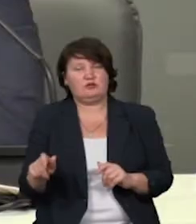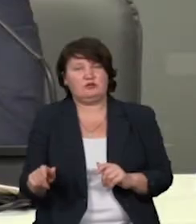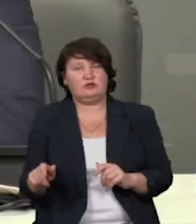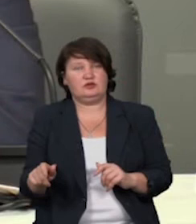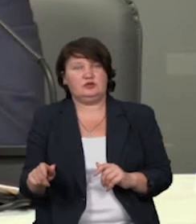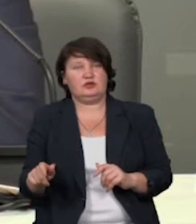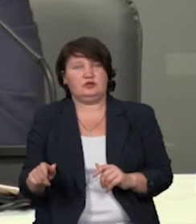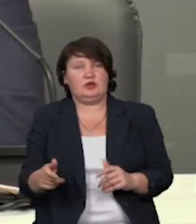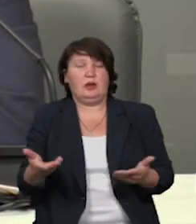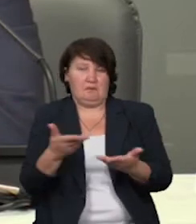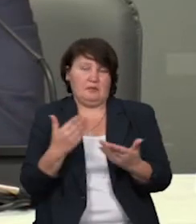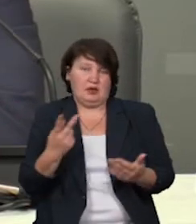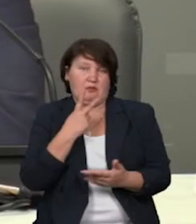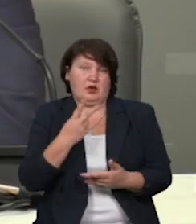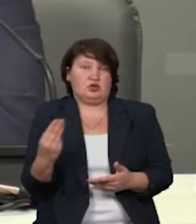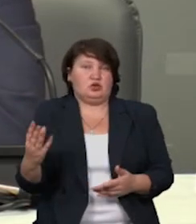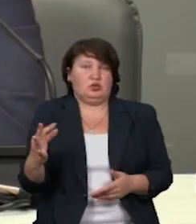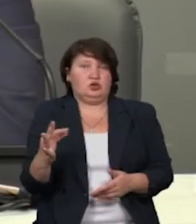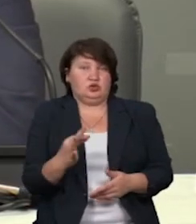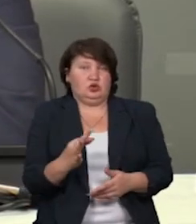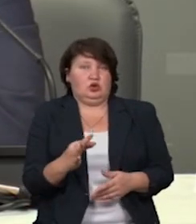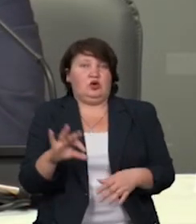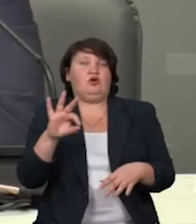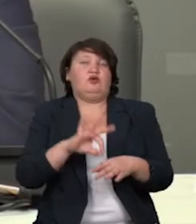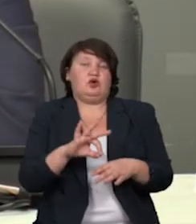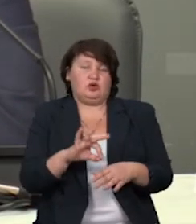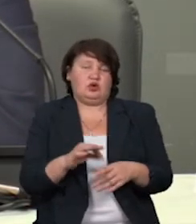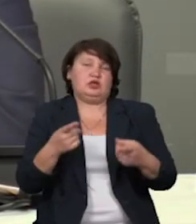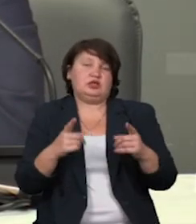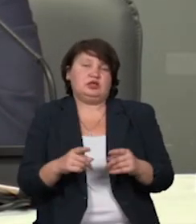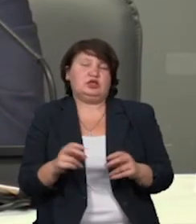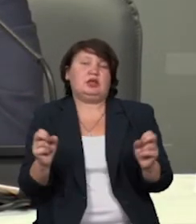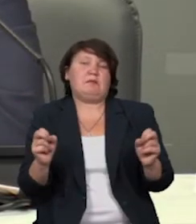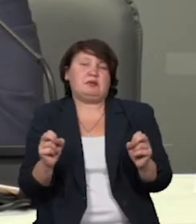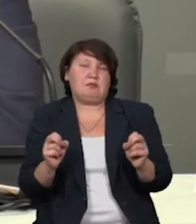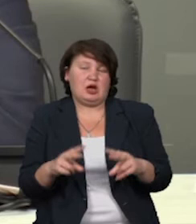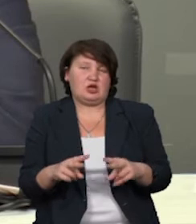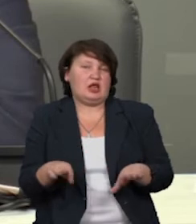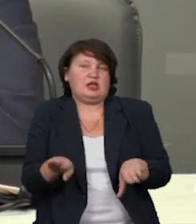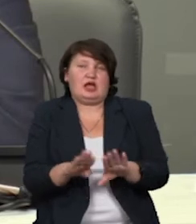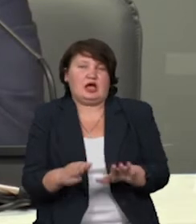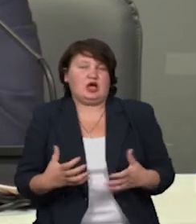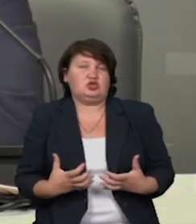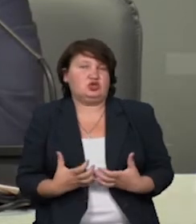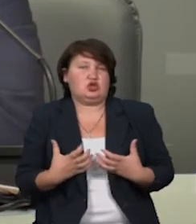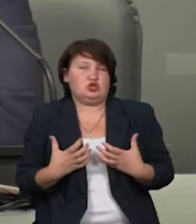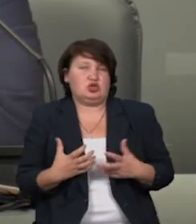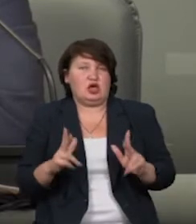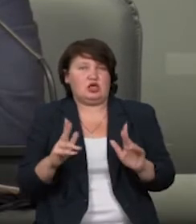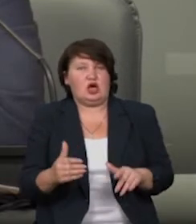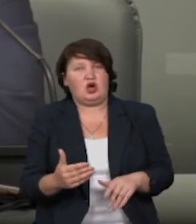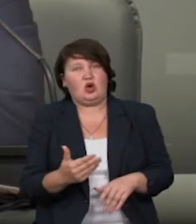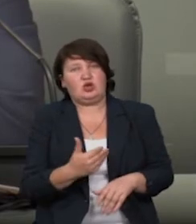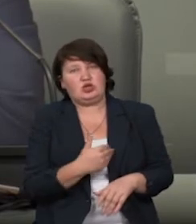Ми бачимо, що хвороба дійсно є небезпечна, але вона не така страшна, як би хотілося